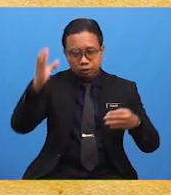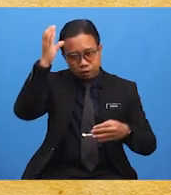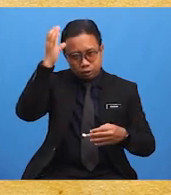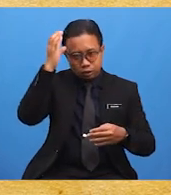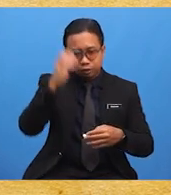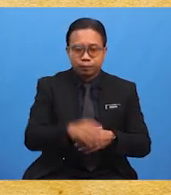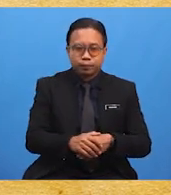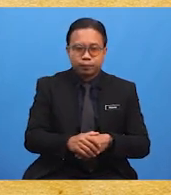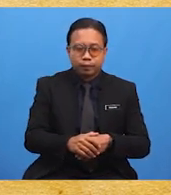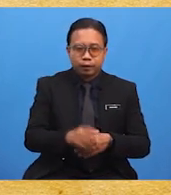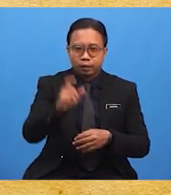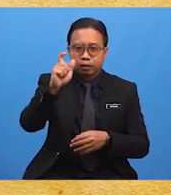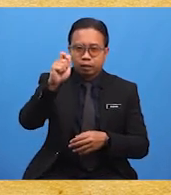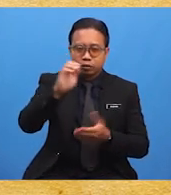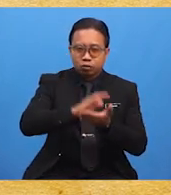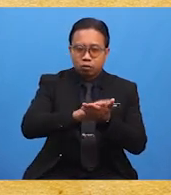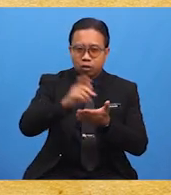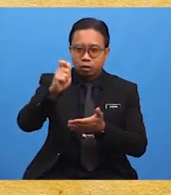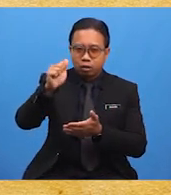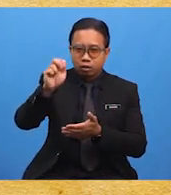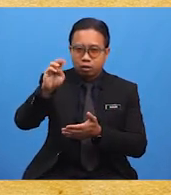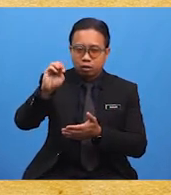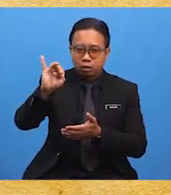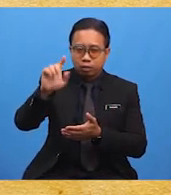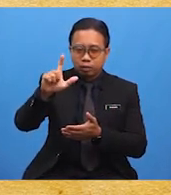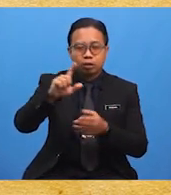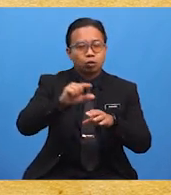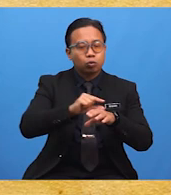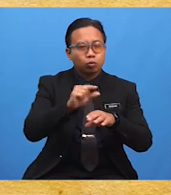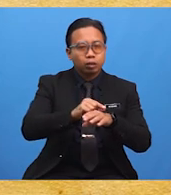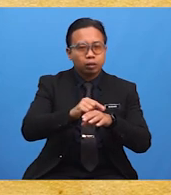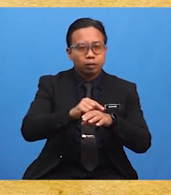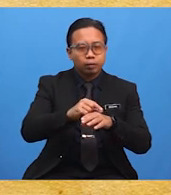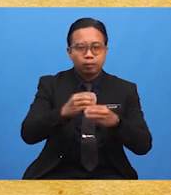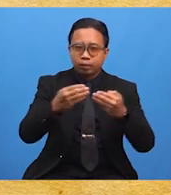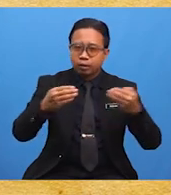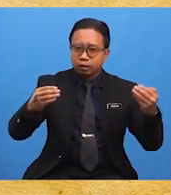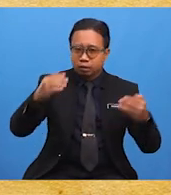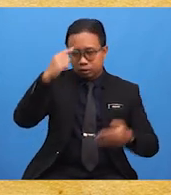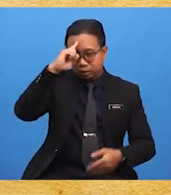vernakula Tamil menggunakan bahasa Tamil sebagai bahasa pengantar.